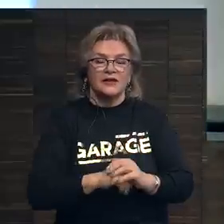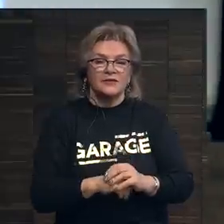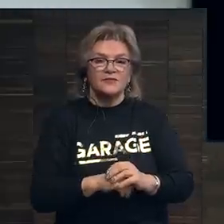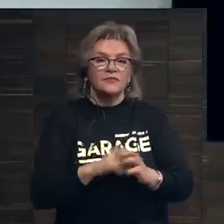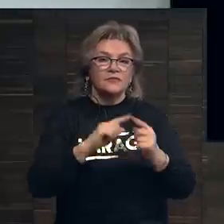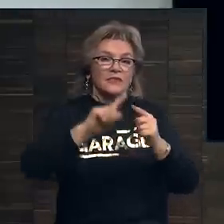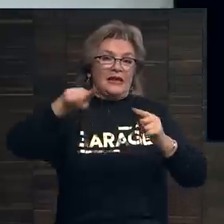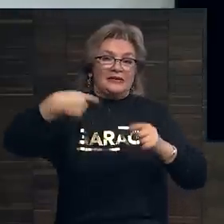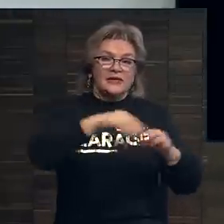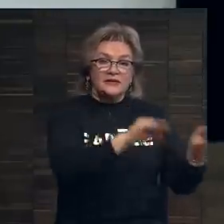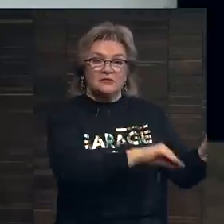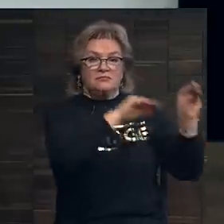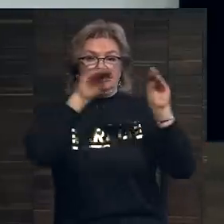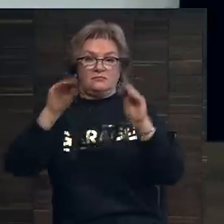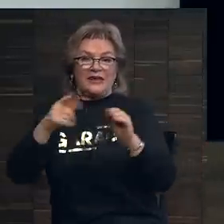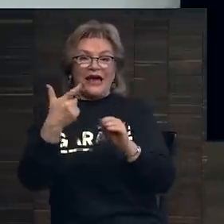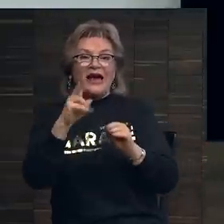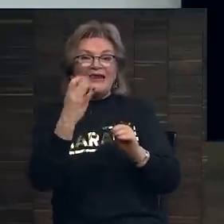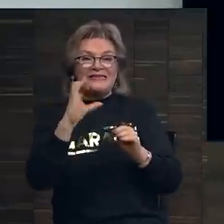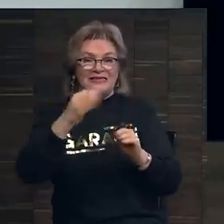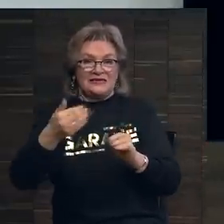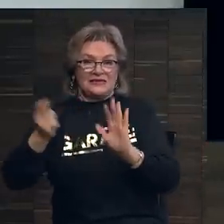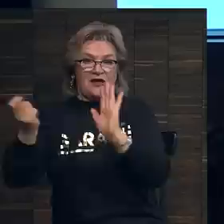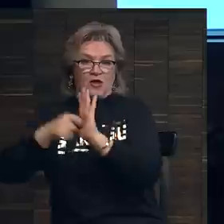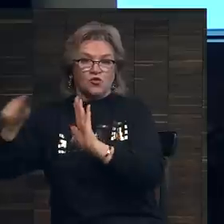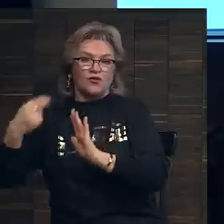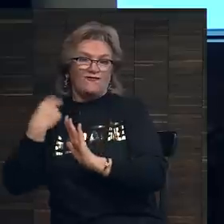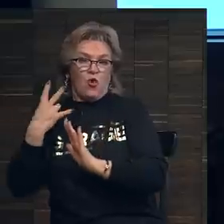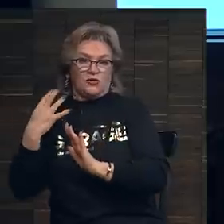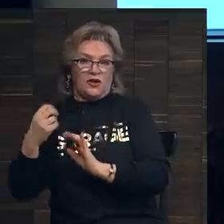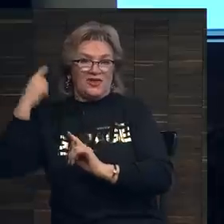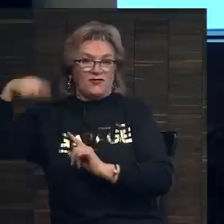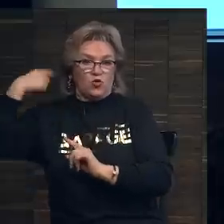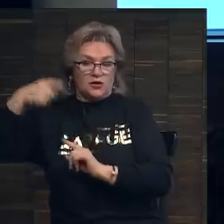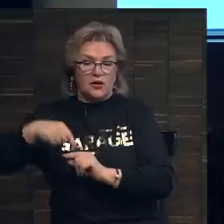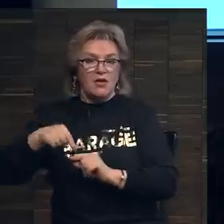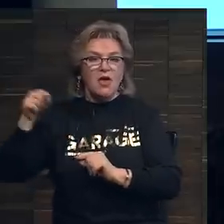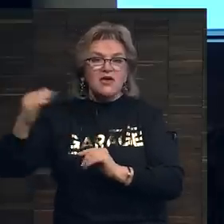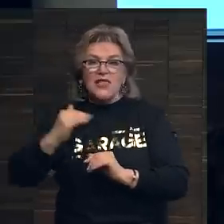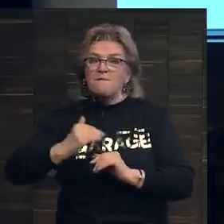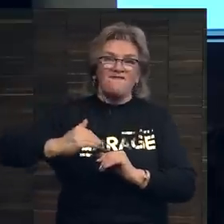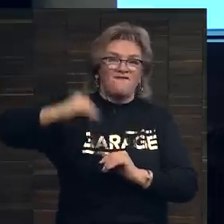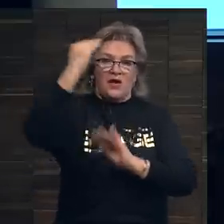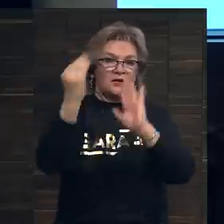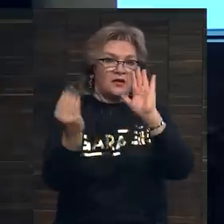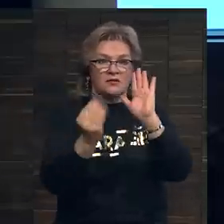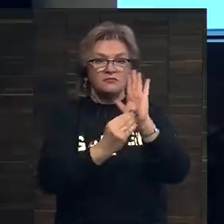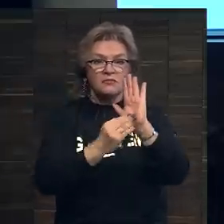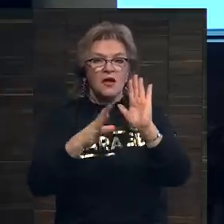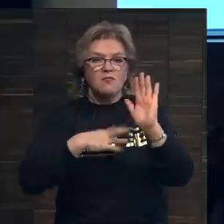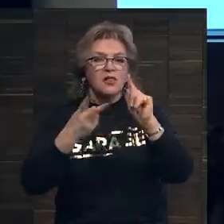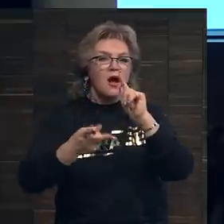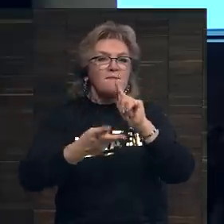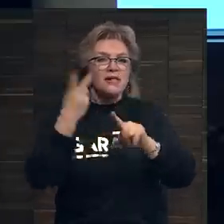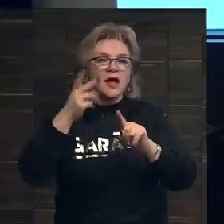Затем ее выставили на аукцион в Кристис в Лондоне. И там верхний предел цены по оценкам был